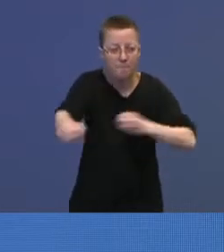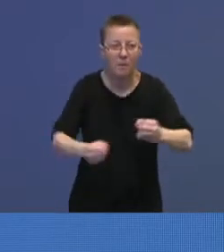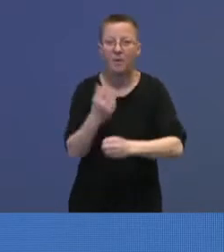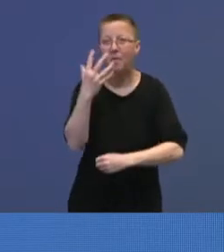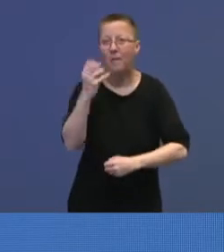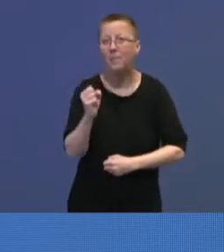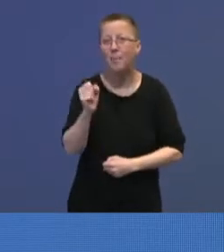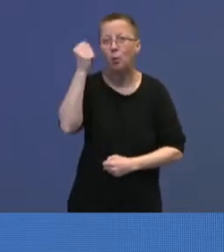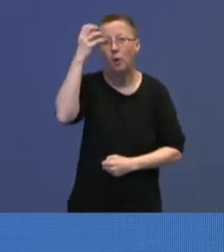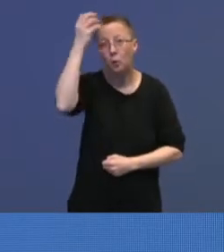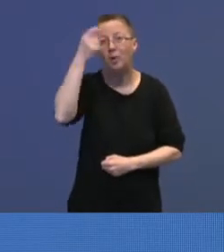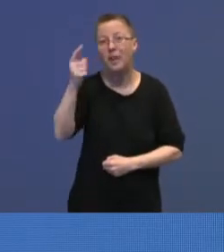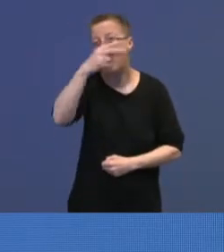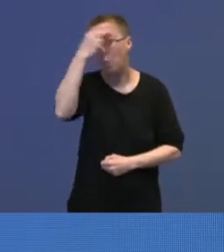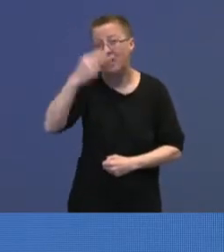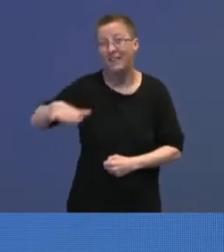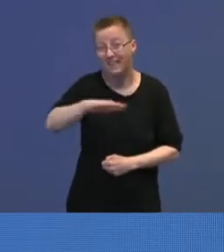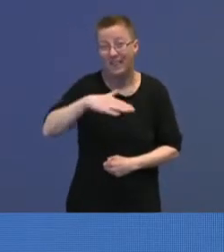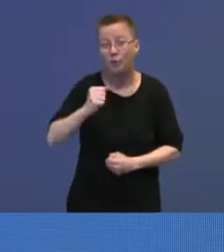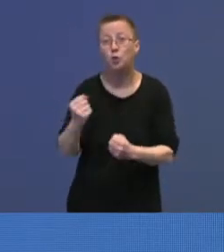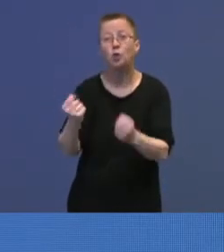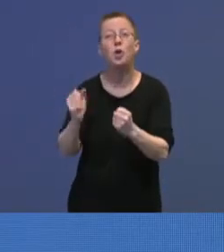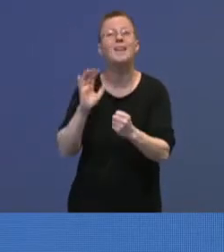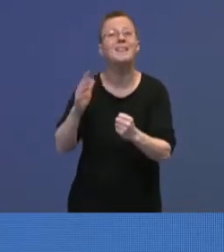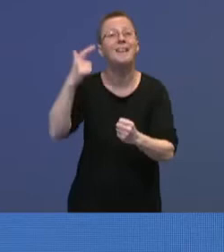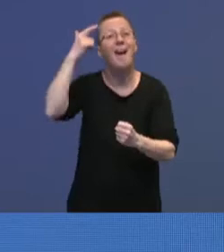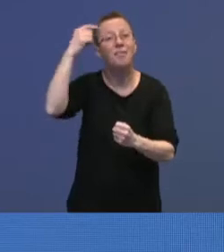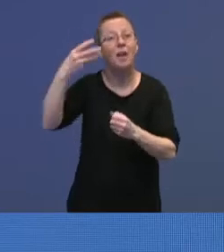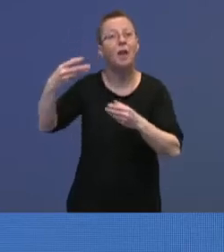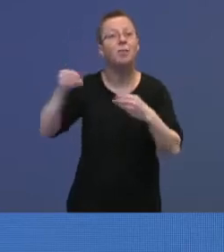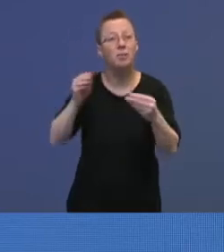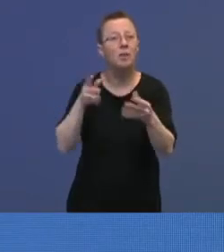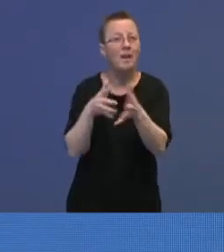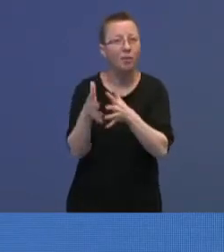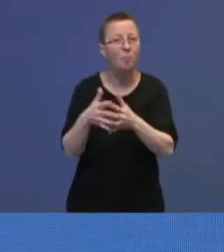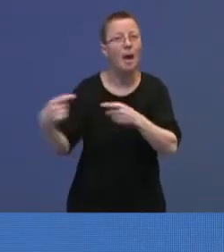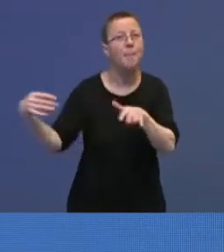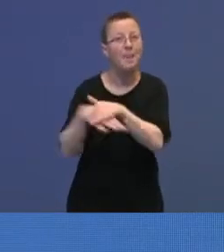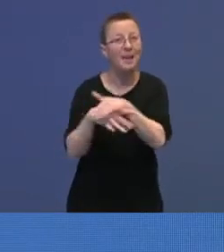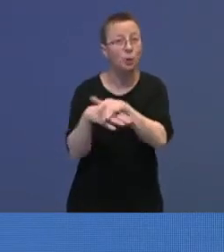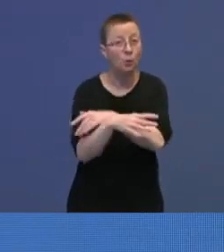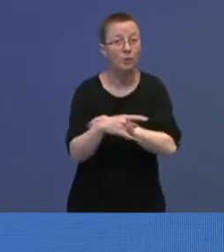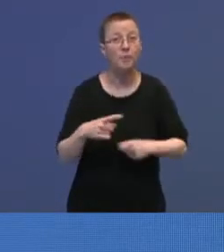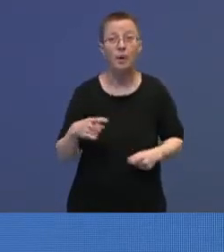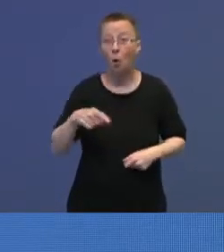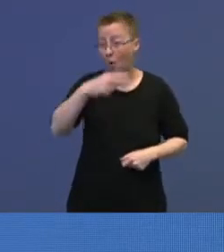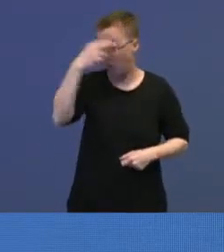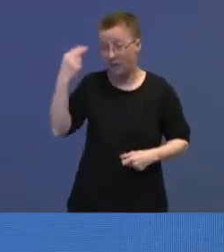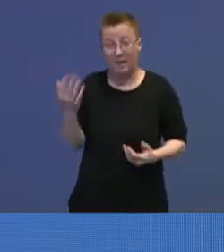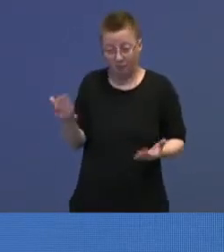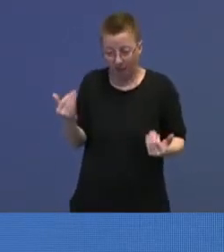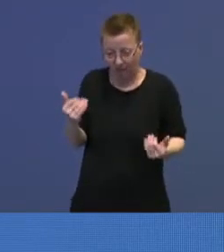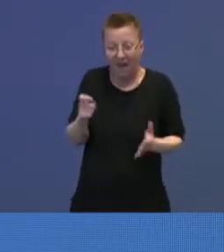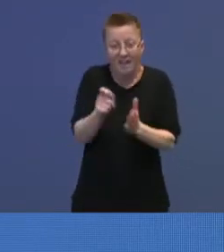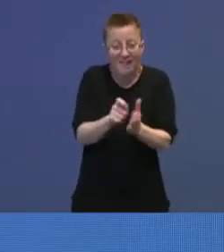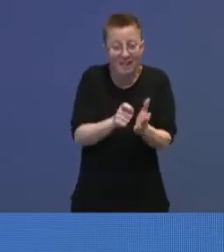kroner til politidistriktene for å styrke deres evne til å håndtere migrasjonssituasjonen. Politiet forventer at